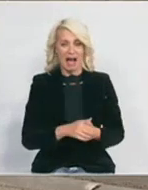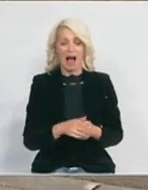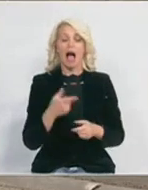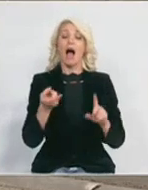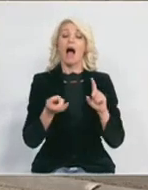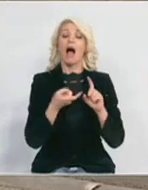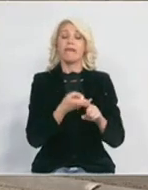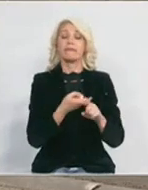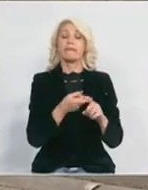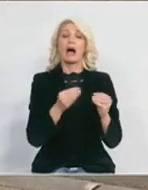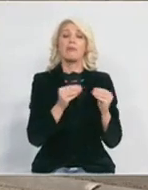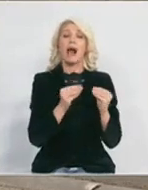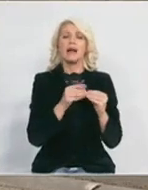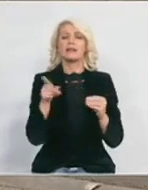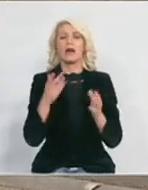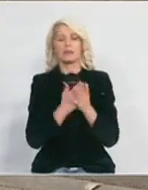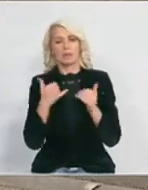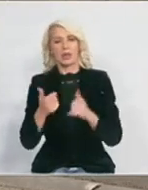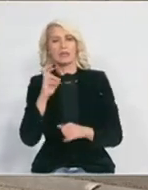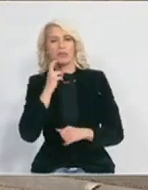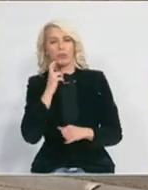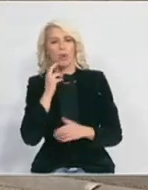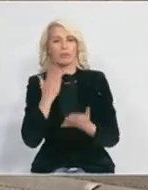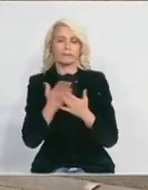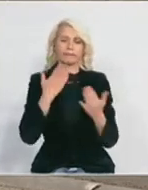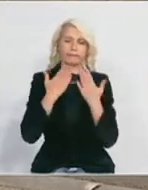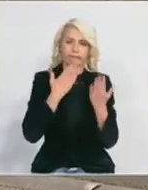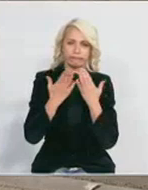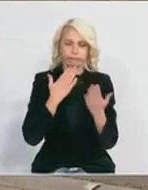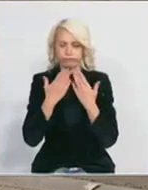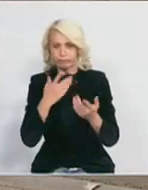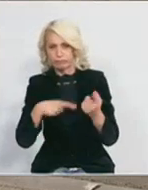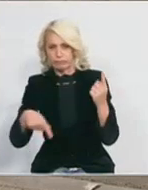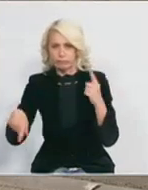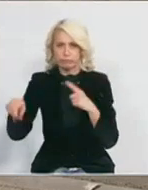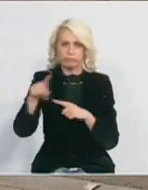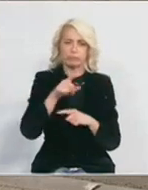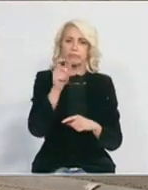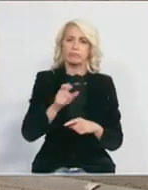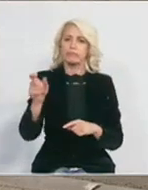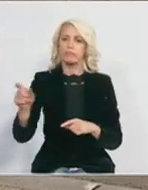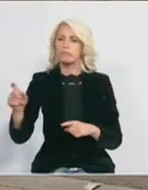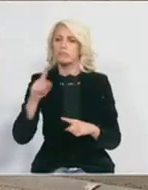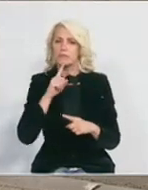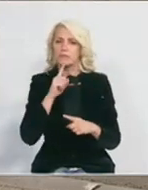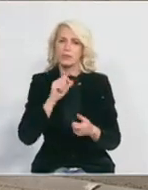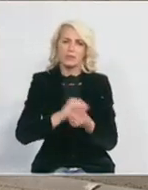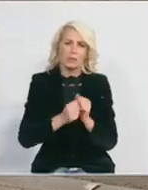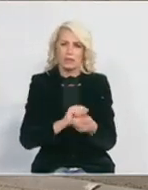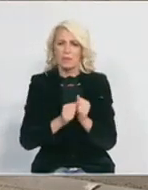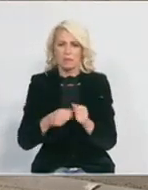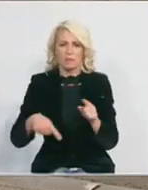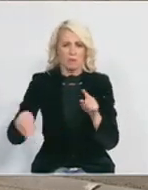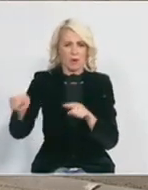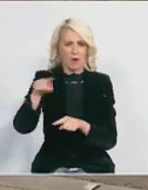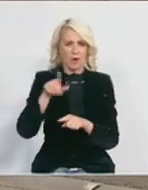ja sam danas bio u Prokuplju, održao sastanak sa svim onim licima koji su nose borbu protiv COVID-19 na